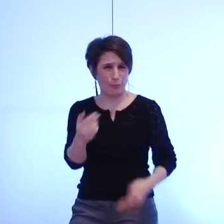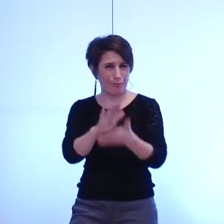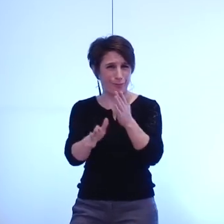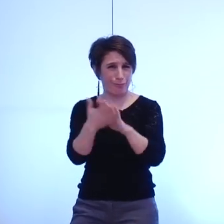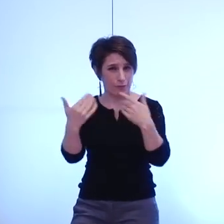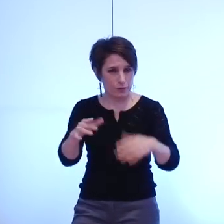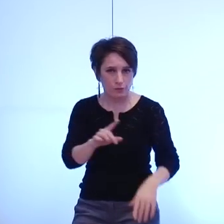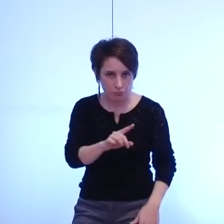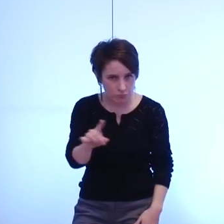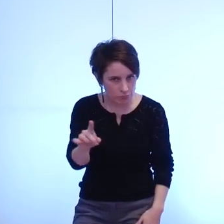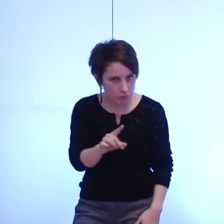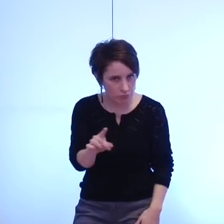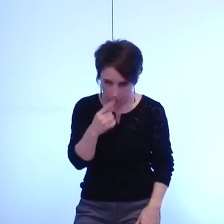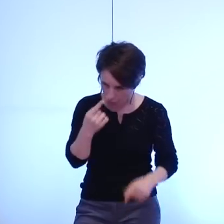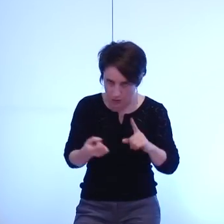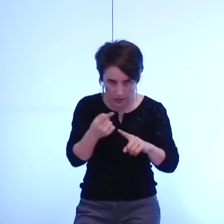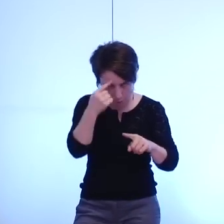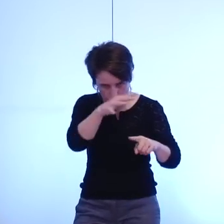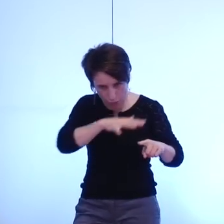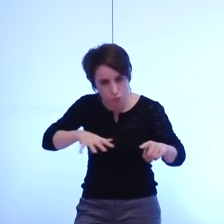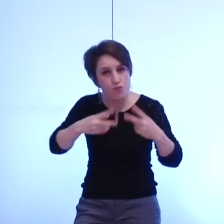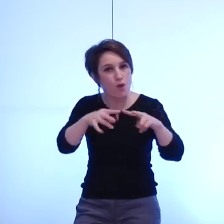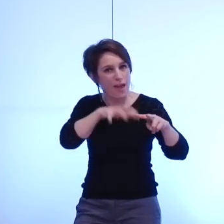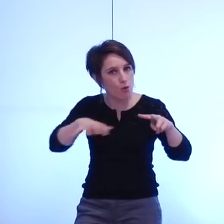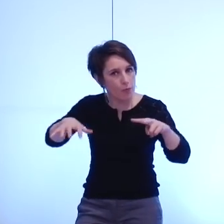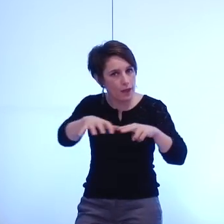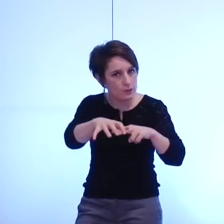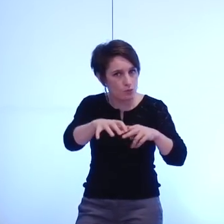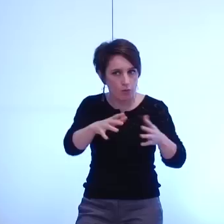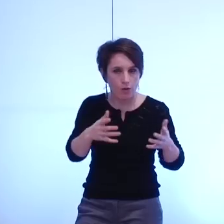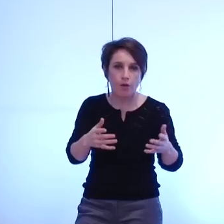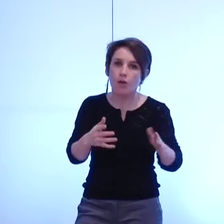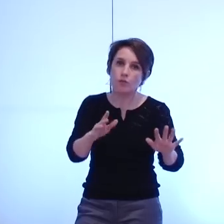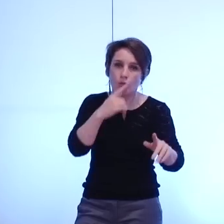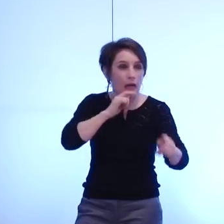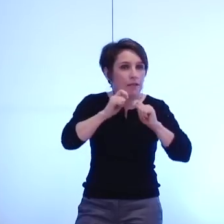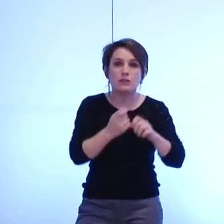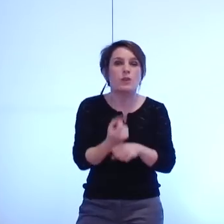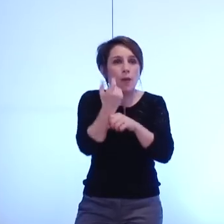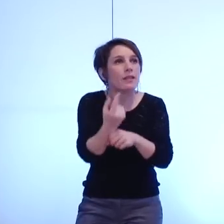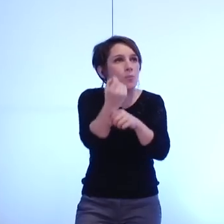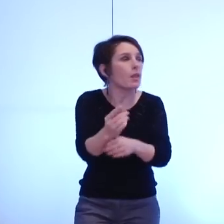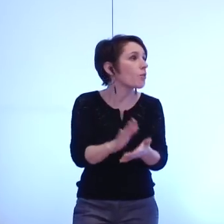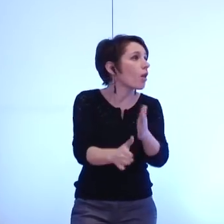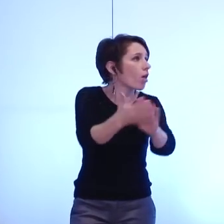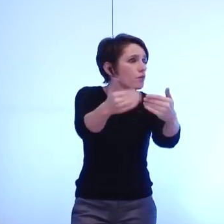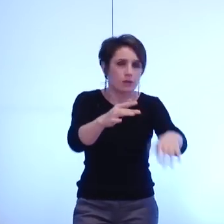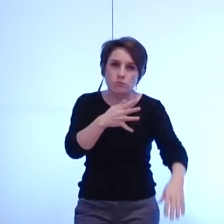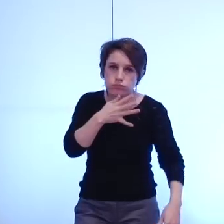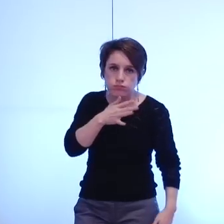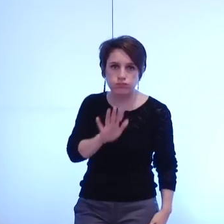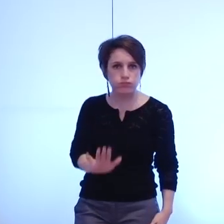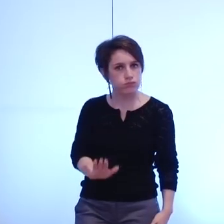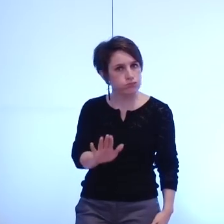de concitoyens de cette agglomération donc les choses ne se discutent pas sur un coin de table et même entre